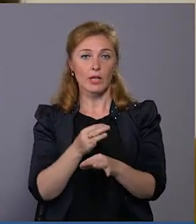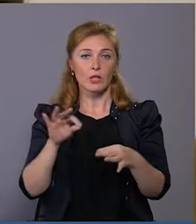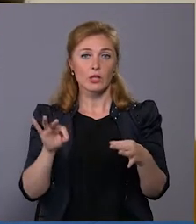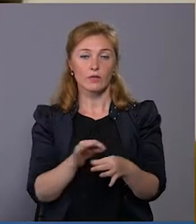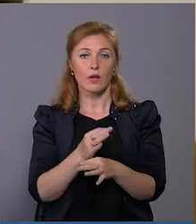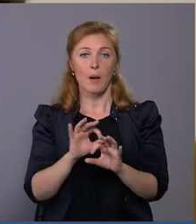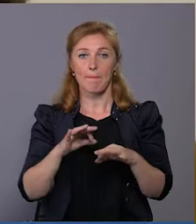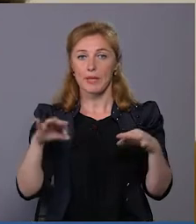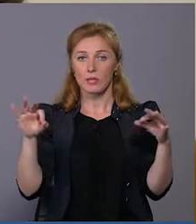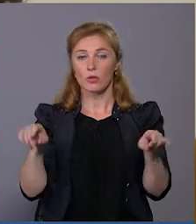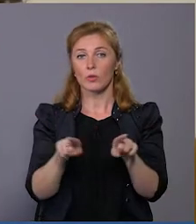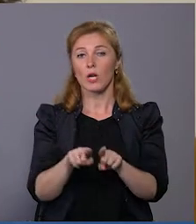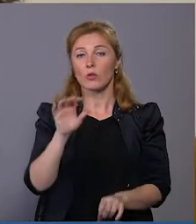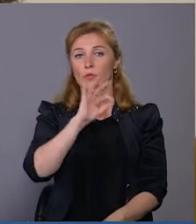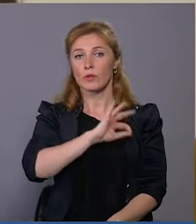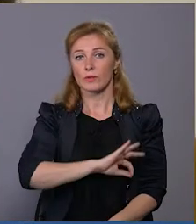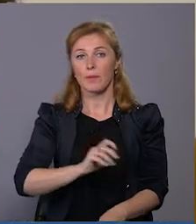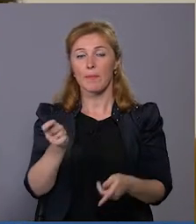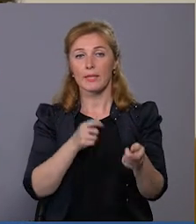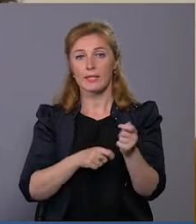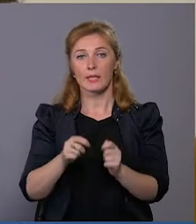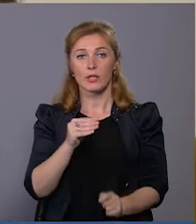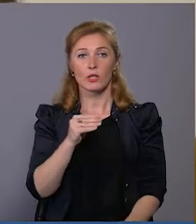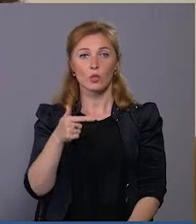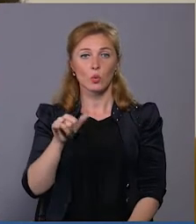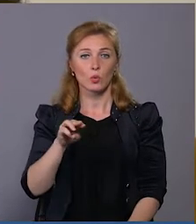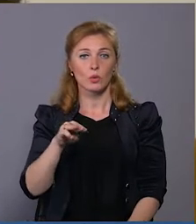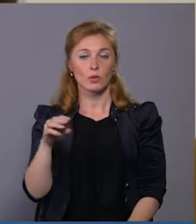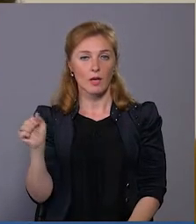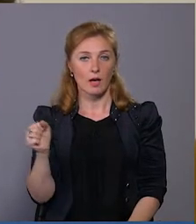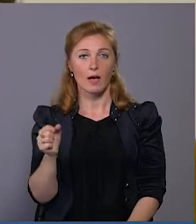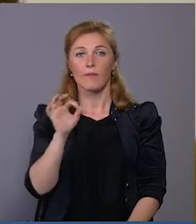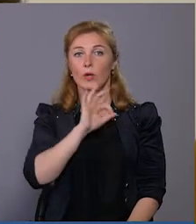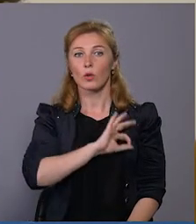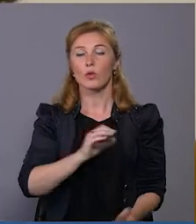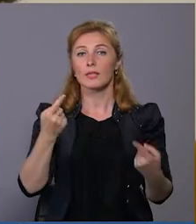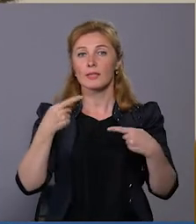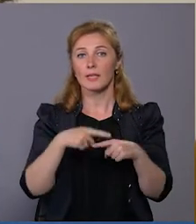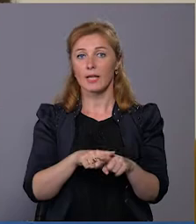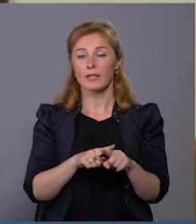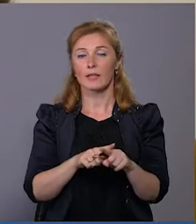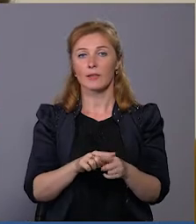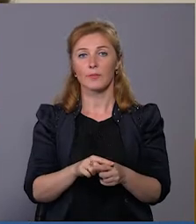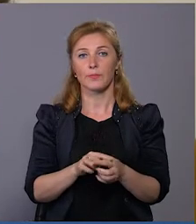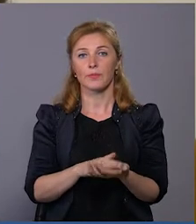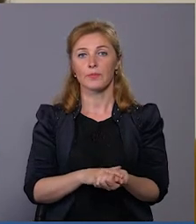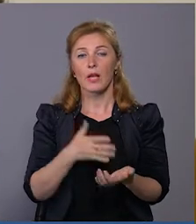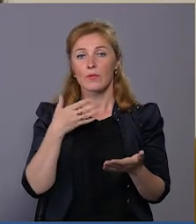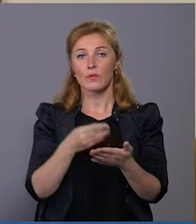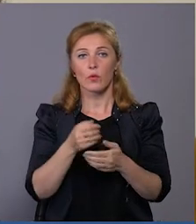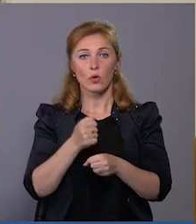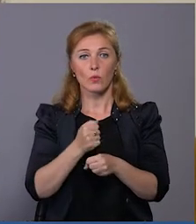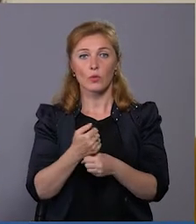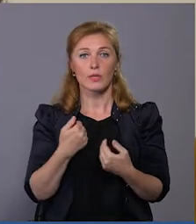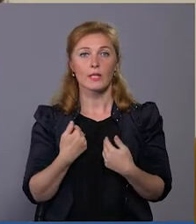використовувалась техніка плетіння жгута, також використовувалась техніка дебеле. В своїй роботі я